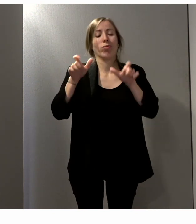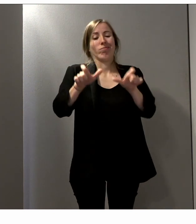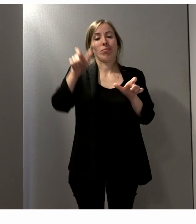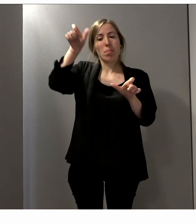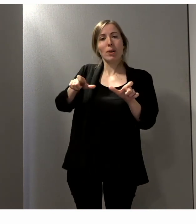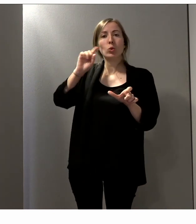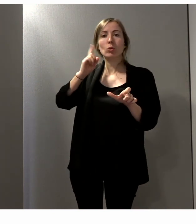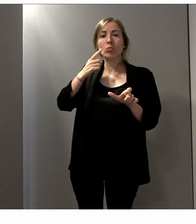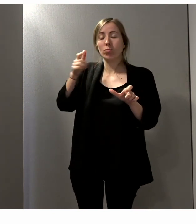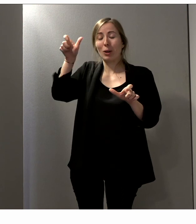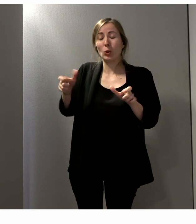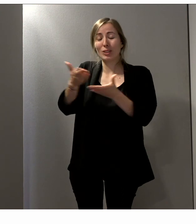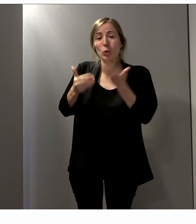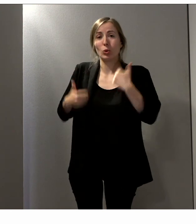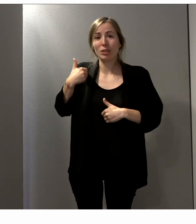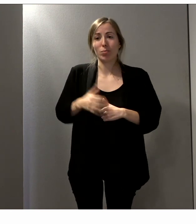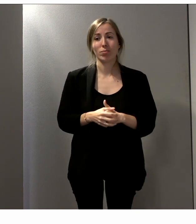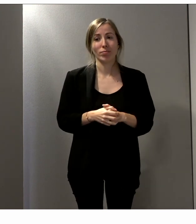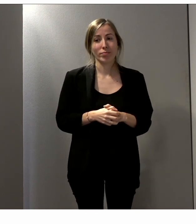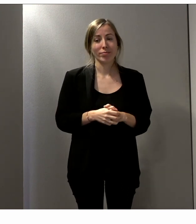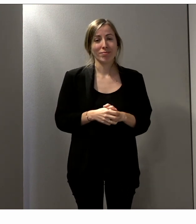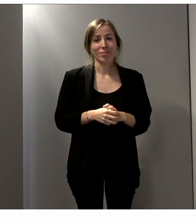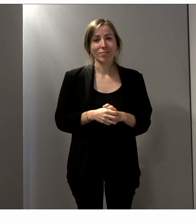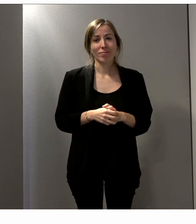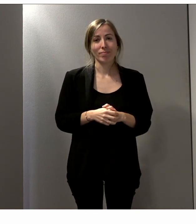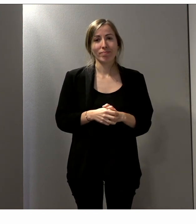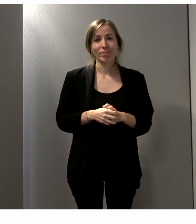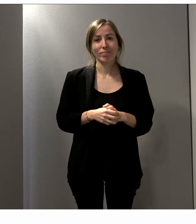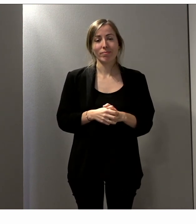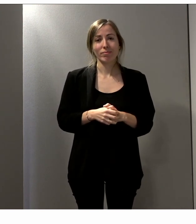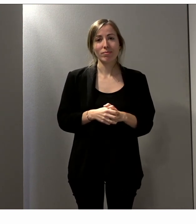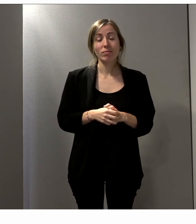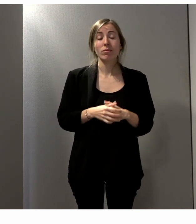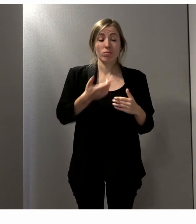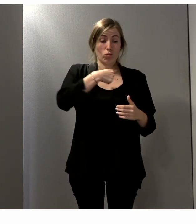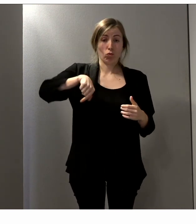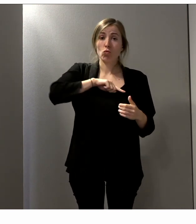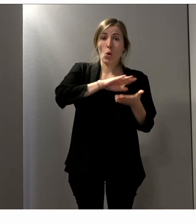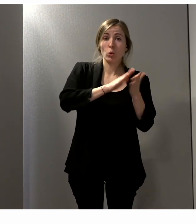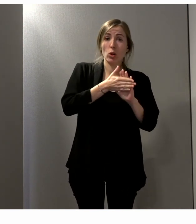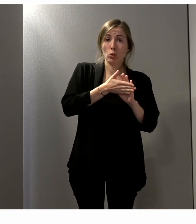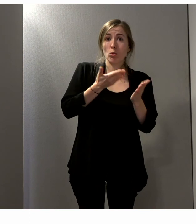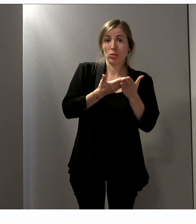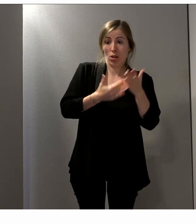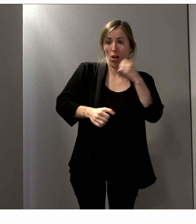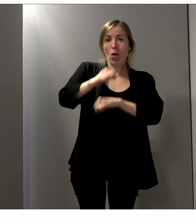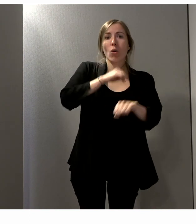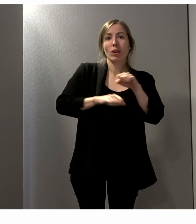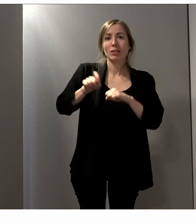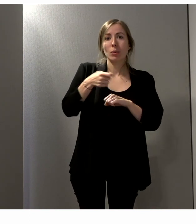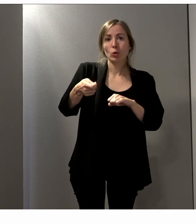Donc ça, c'est quelque chose, par exemple, qui est fait au niveau de nos associations, mais aussi des associations